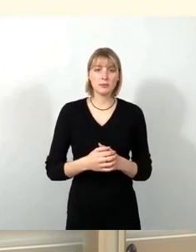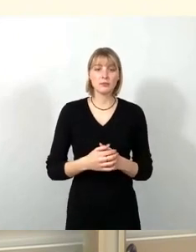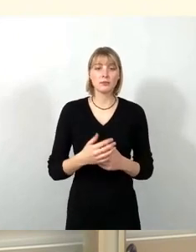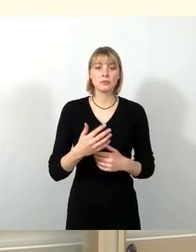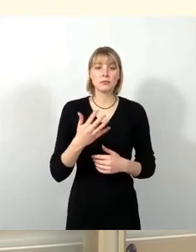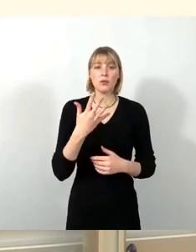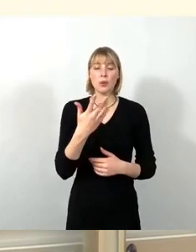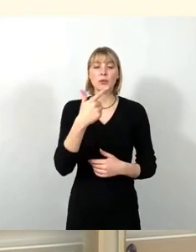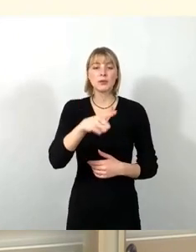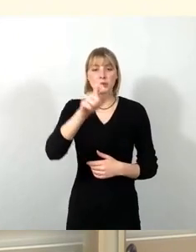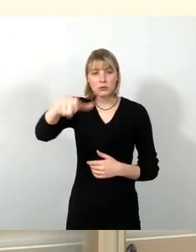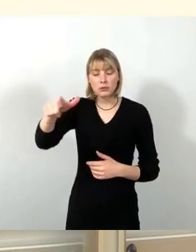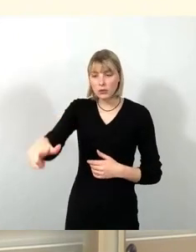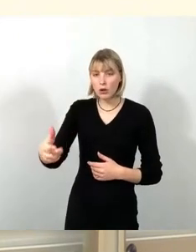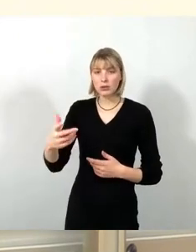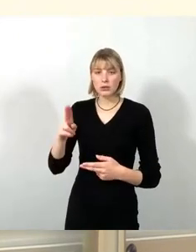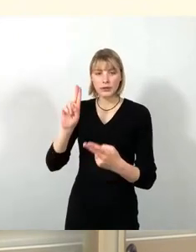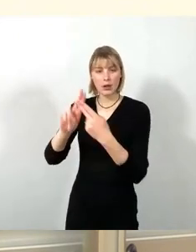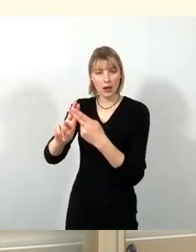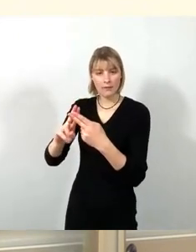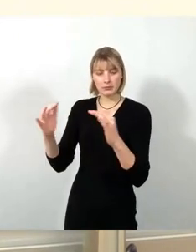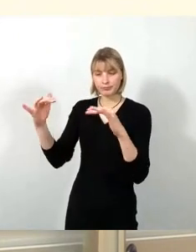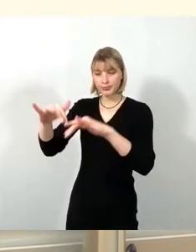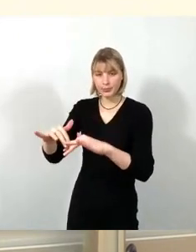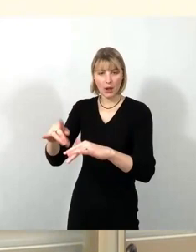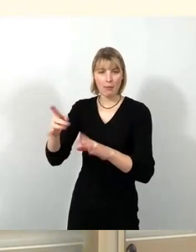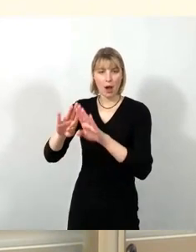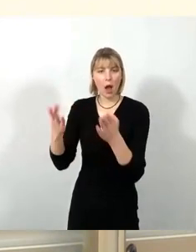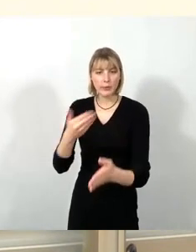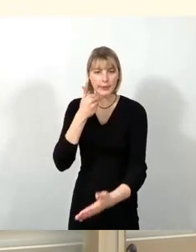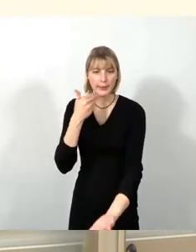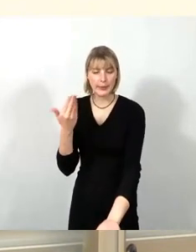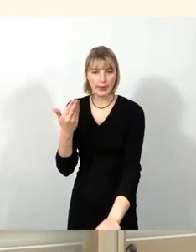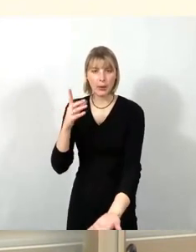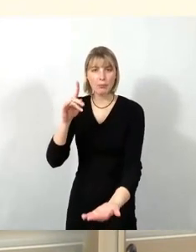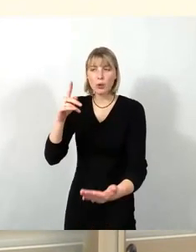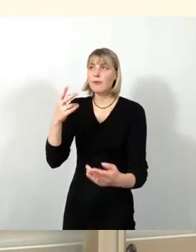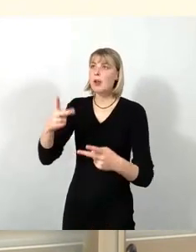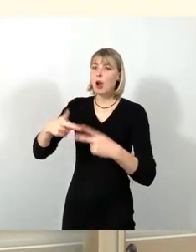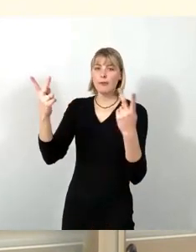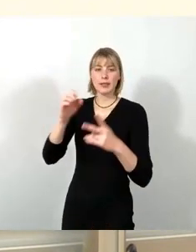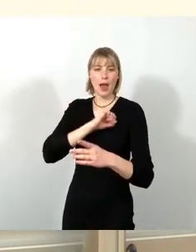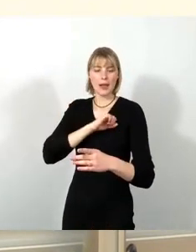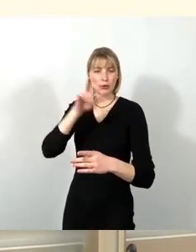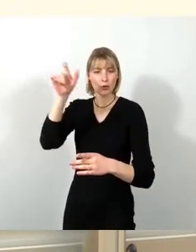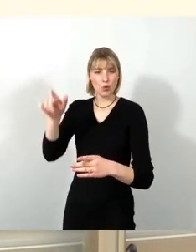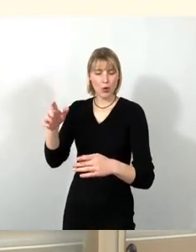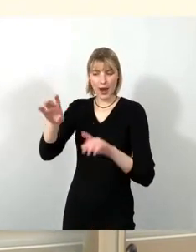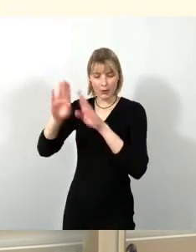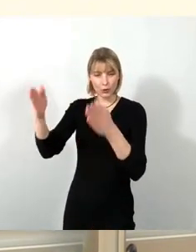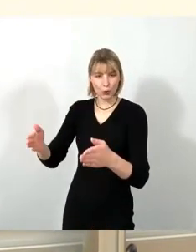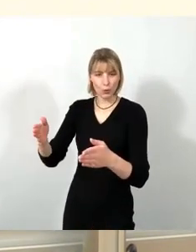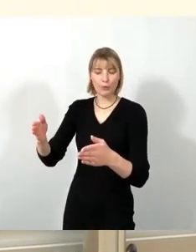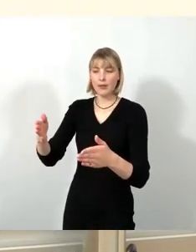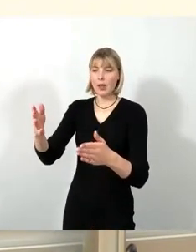Ihr habt kein Haus. Dort lässt die Stadt im Prinzip öffentliches Eigentum vergammeln und ein Haus verfallen, ohne dass es dort eine Lösung gibt.